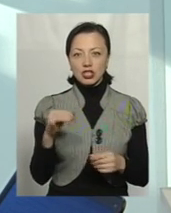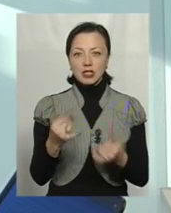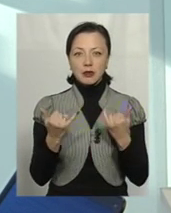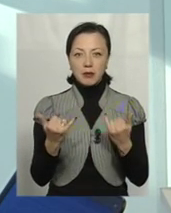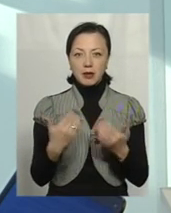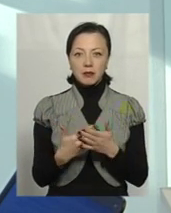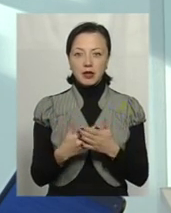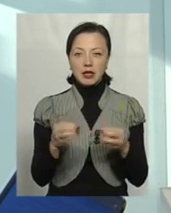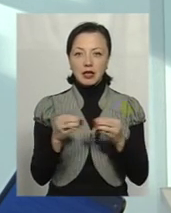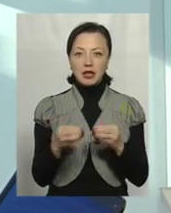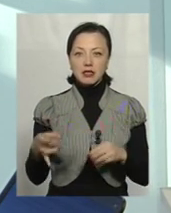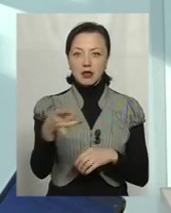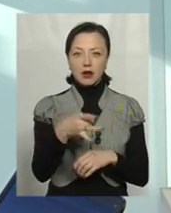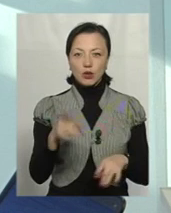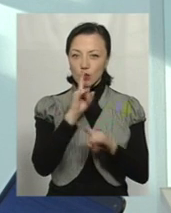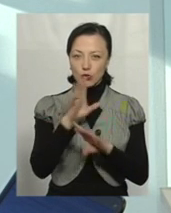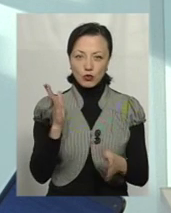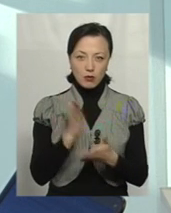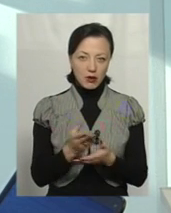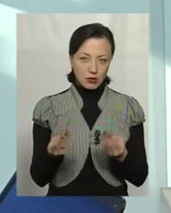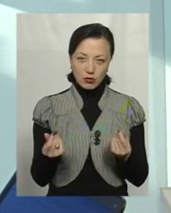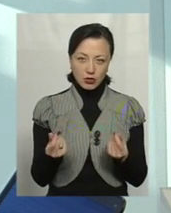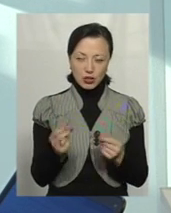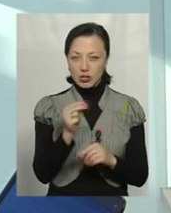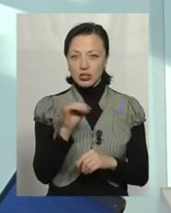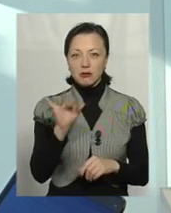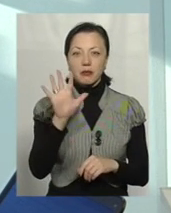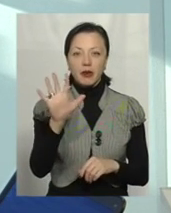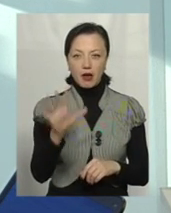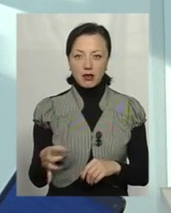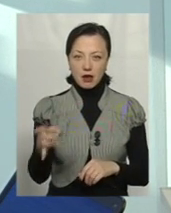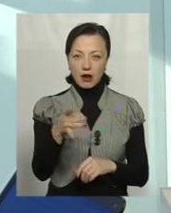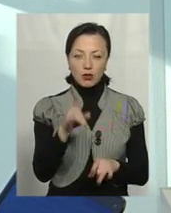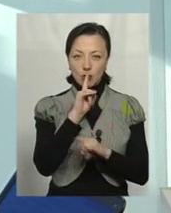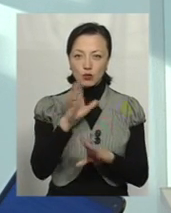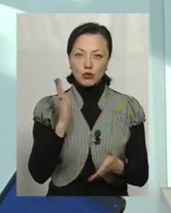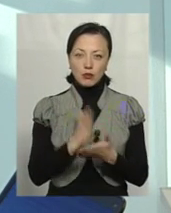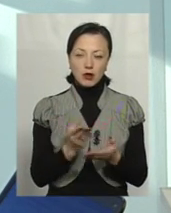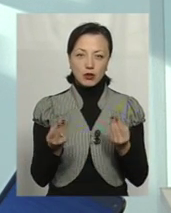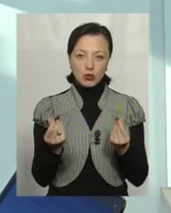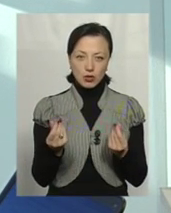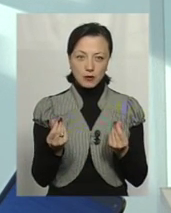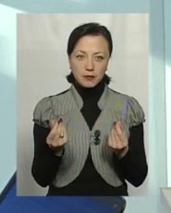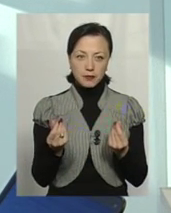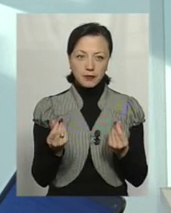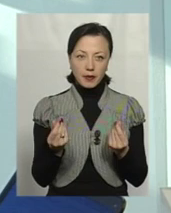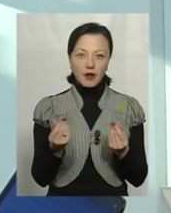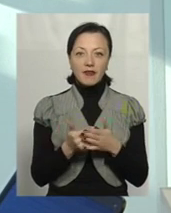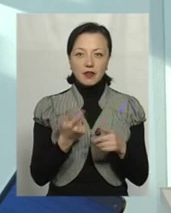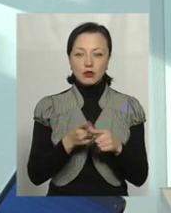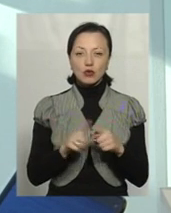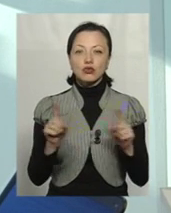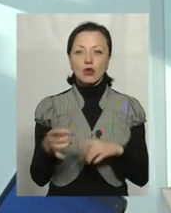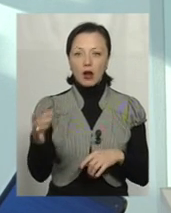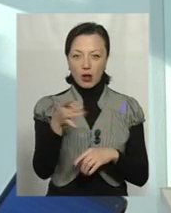наприклад, 10 районів не будуть мати грошей, чи навіть 5 районів не будуть мати грошей. Від цього, що в